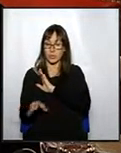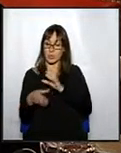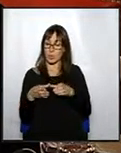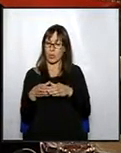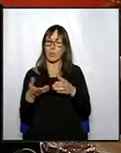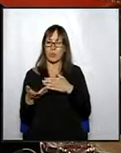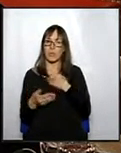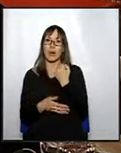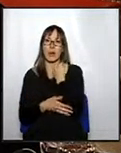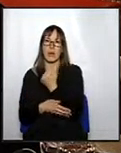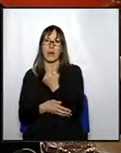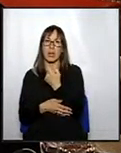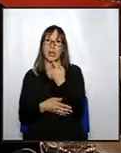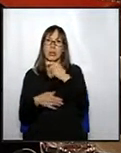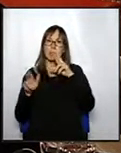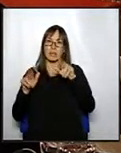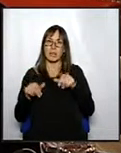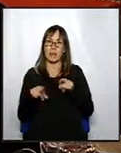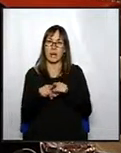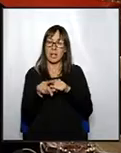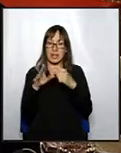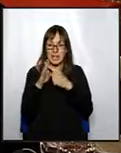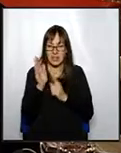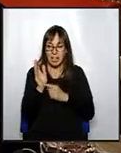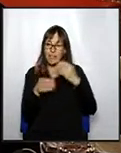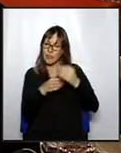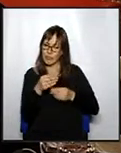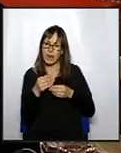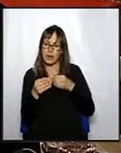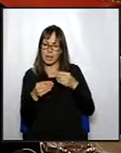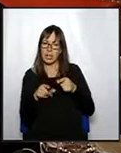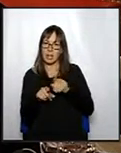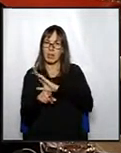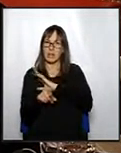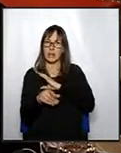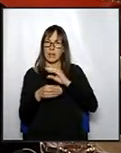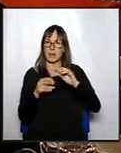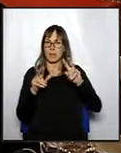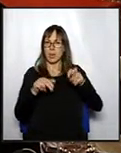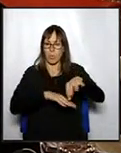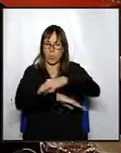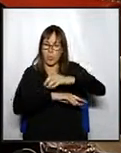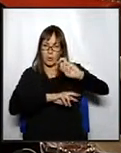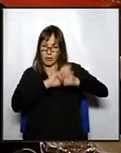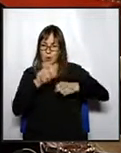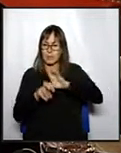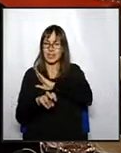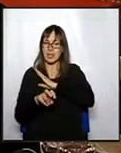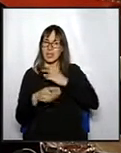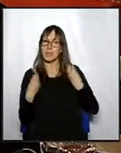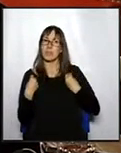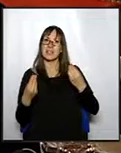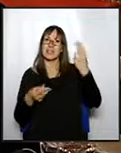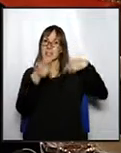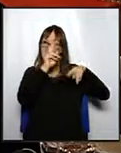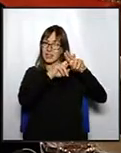apostem perquè des de l'Ajuntament i en parar-nos amb la llei s'executi d'ofici i es pugui fer el trasllat definitivament d'aquesta disposició del passeig de la Generalitat en un polígono